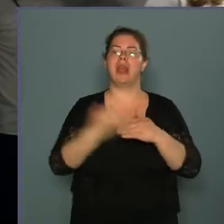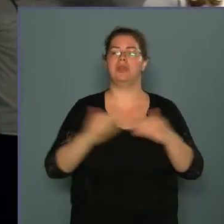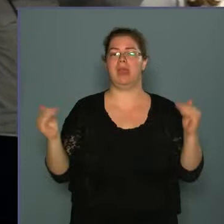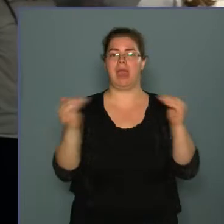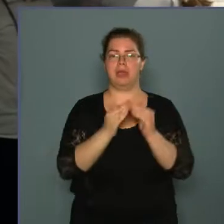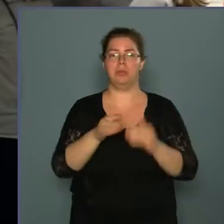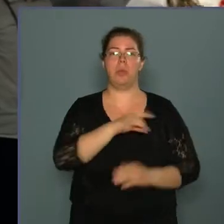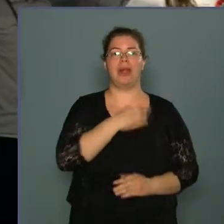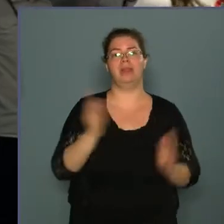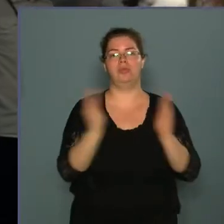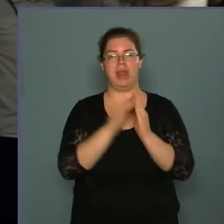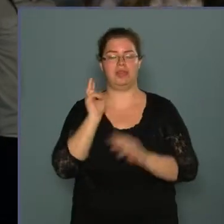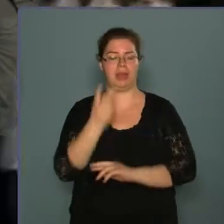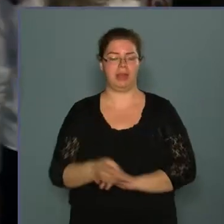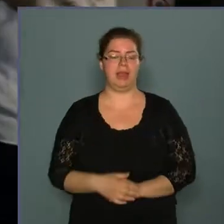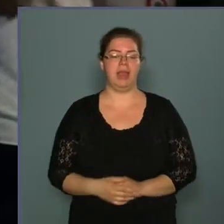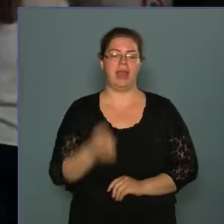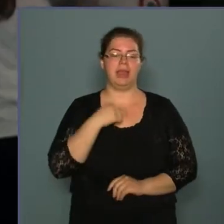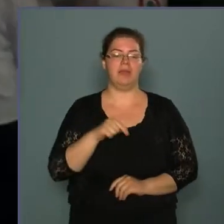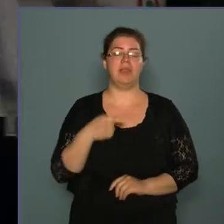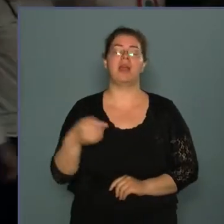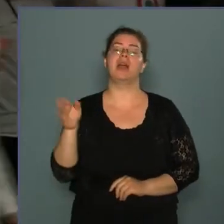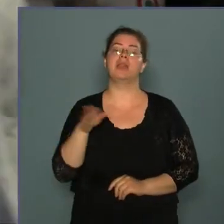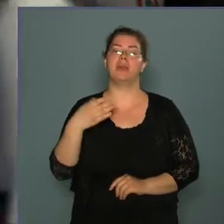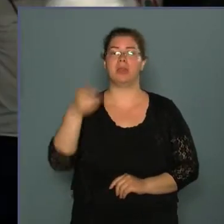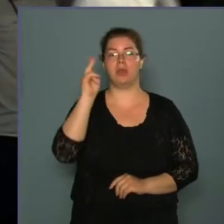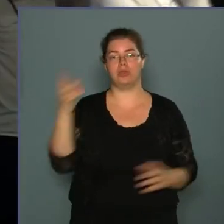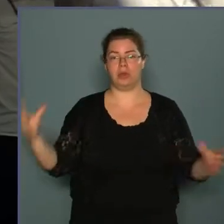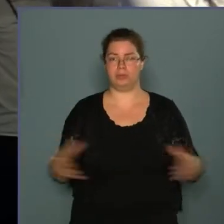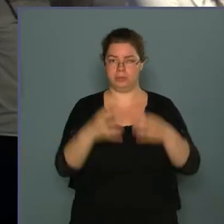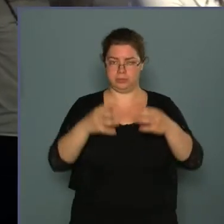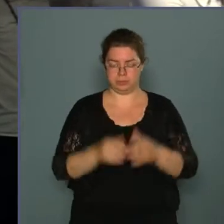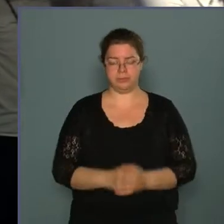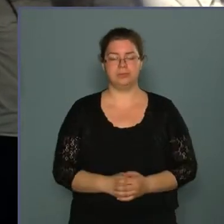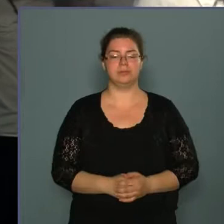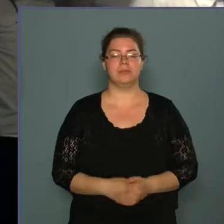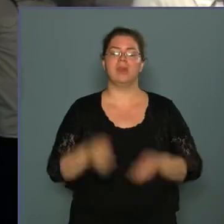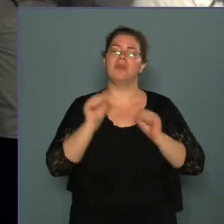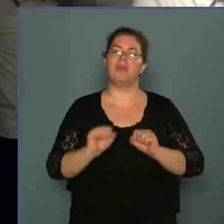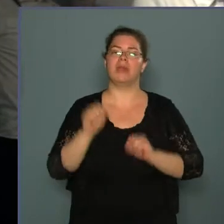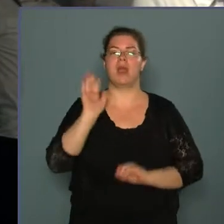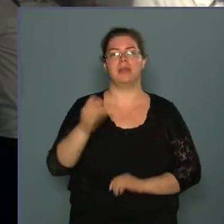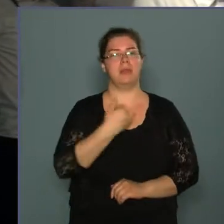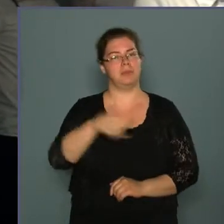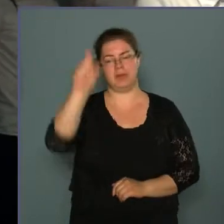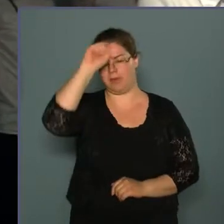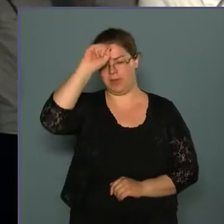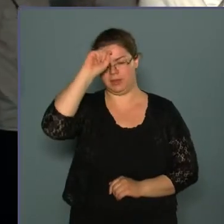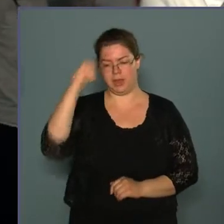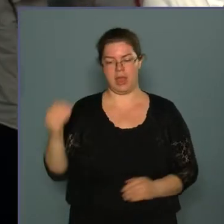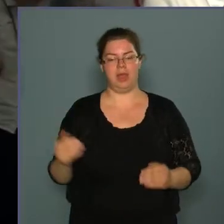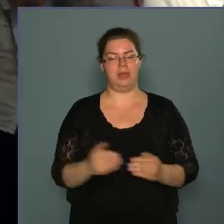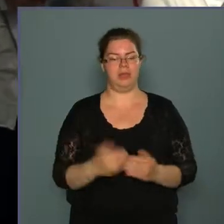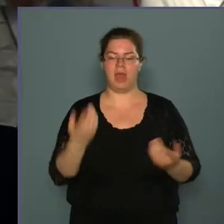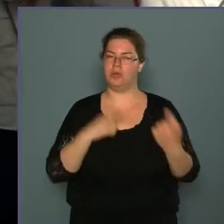polgári és vallási tekintetben. Kívánjuk a jelenceti ország rögtön felvállítassék, védje az át minden férfi, egyenlóan ne